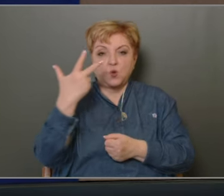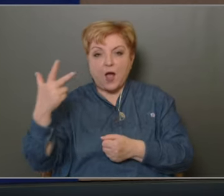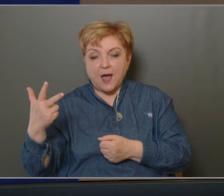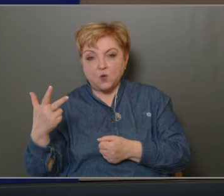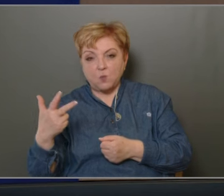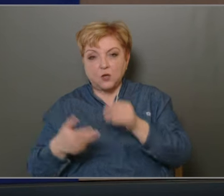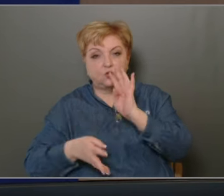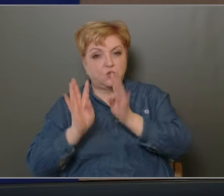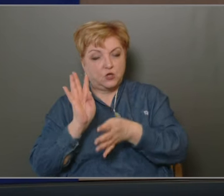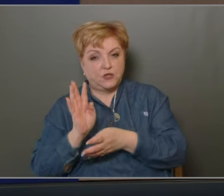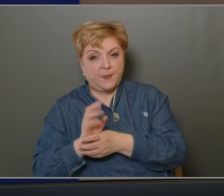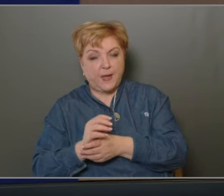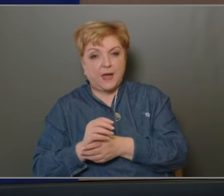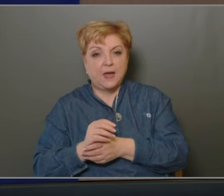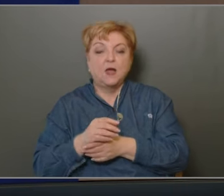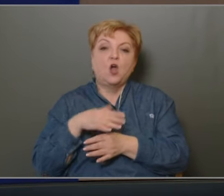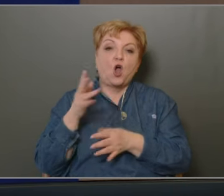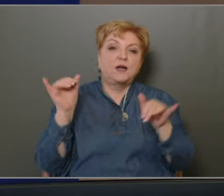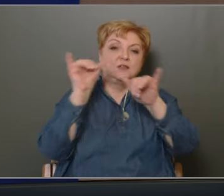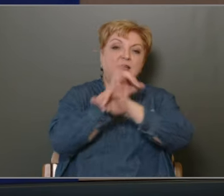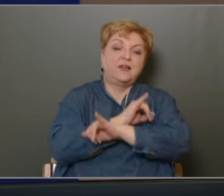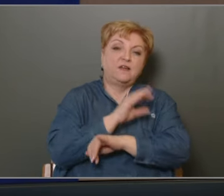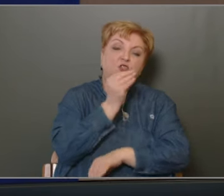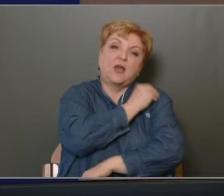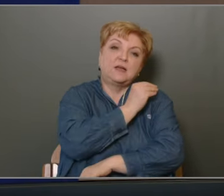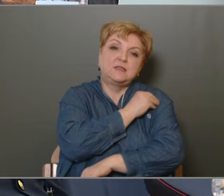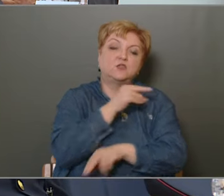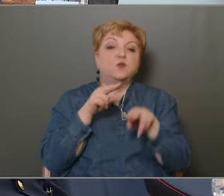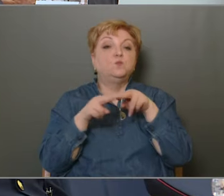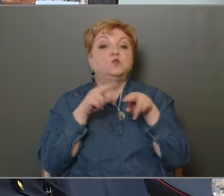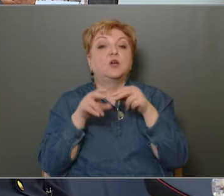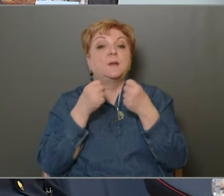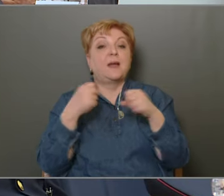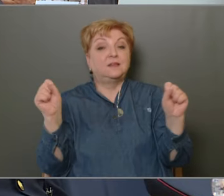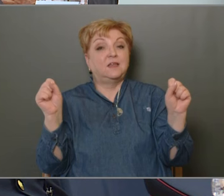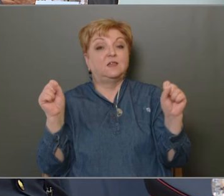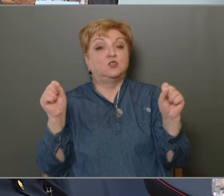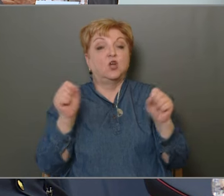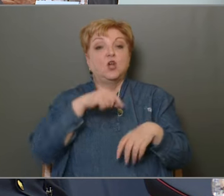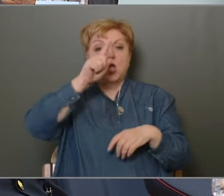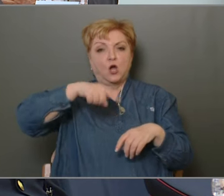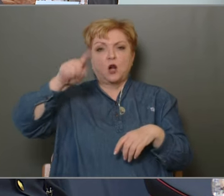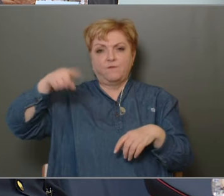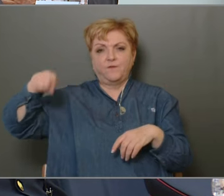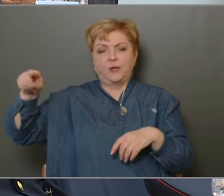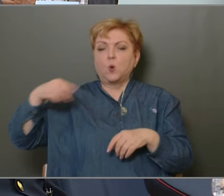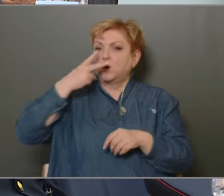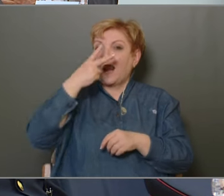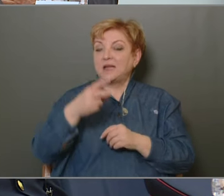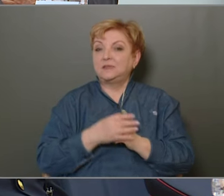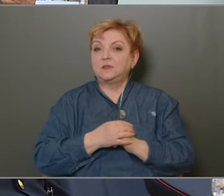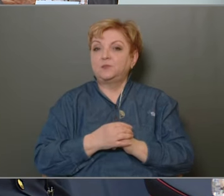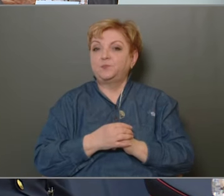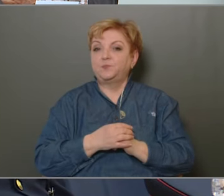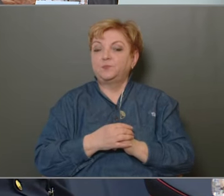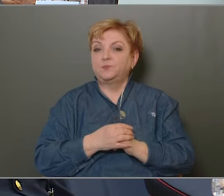tűzesetek tekintetében, akár a téves jelzés, vagy a műszaki mentés esetében is, és a grafikonon is látszik ez.